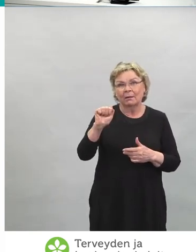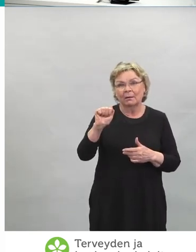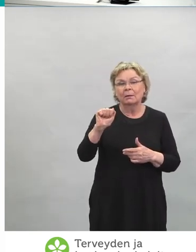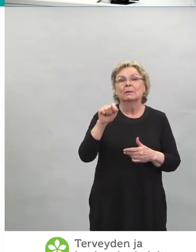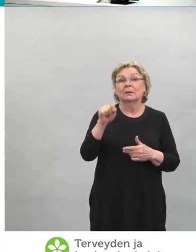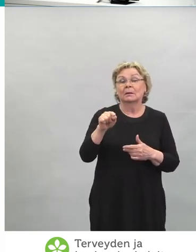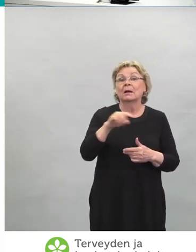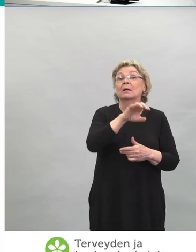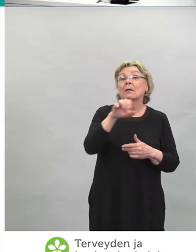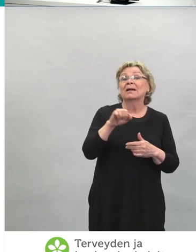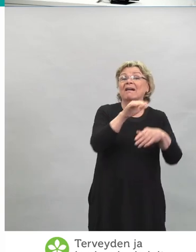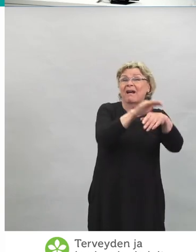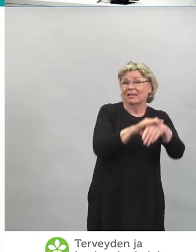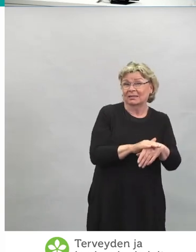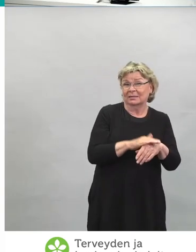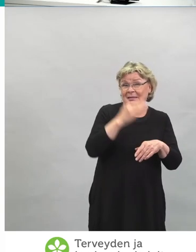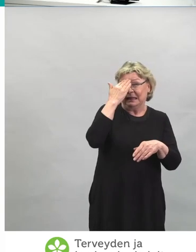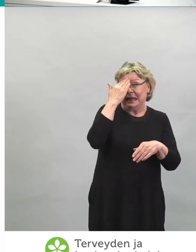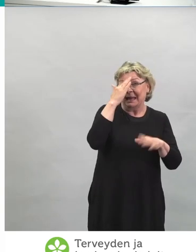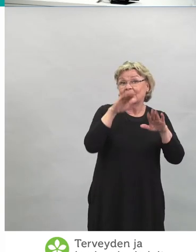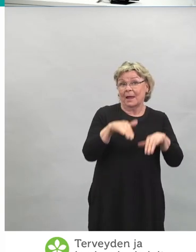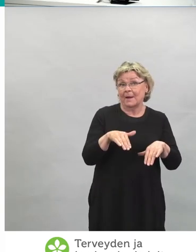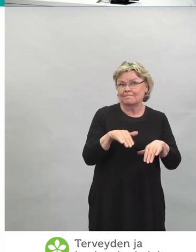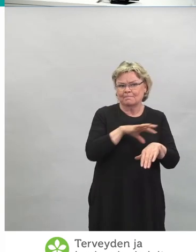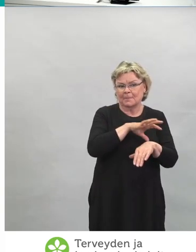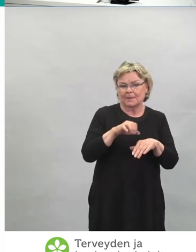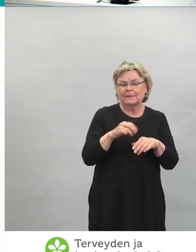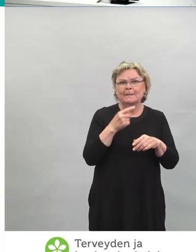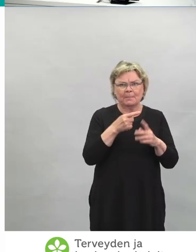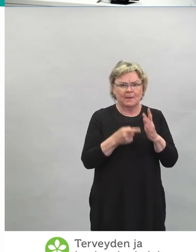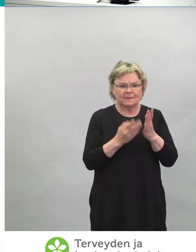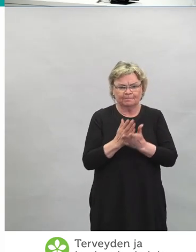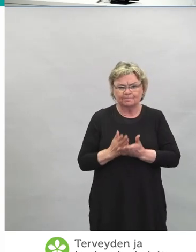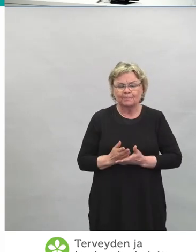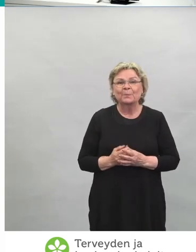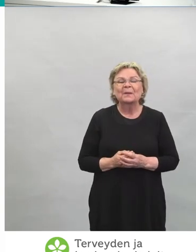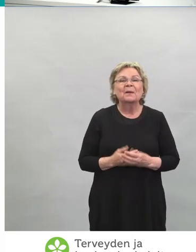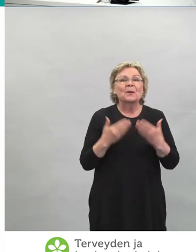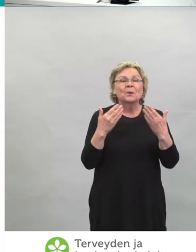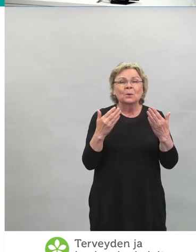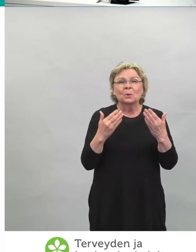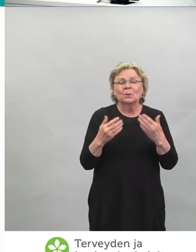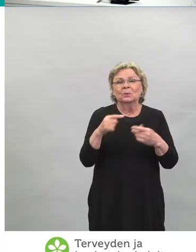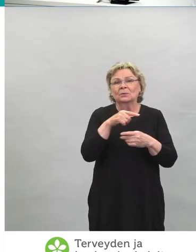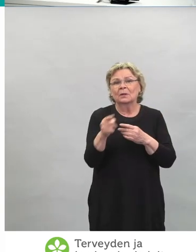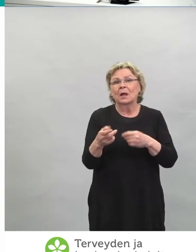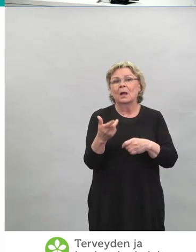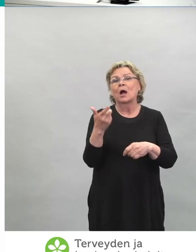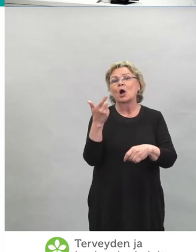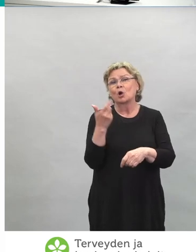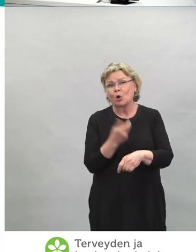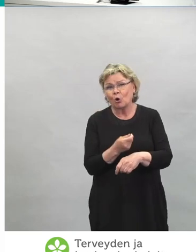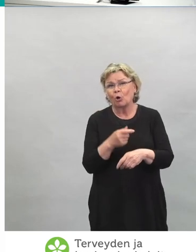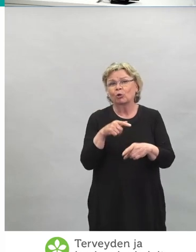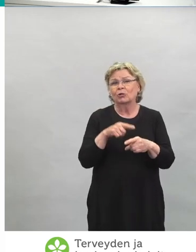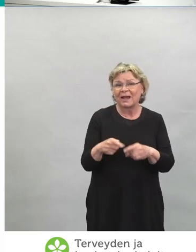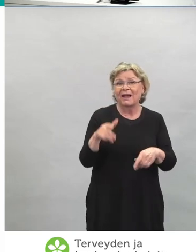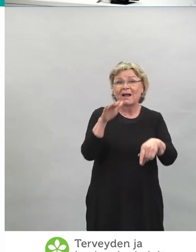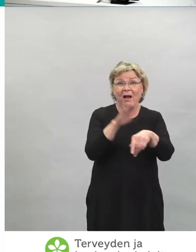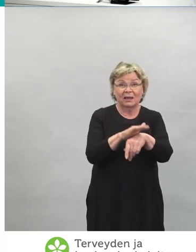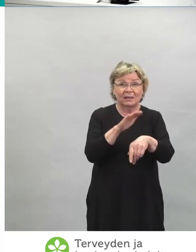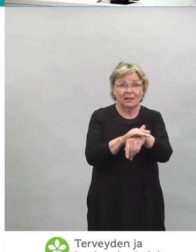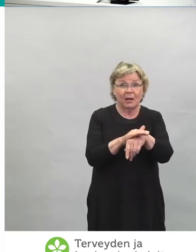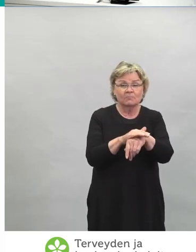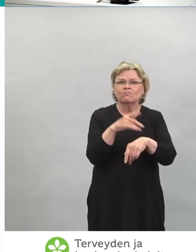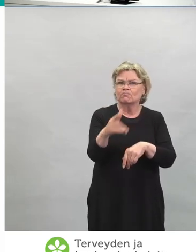tiedetään. Eli tässä nyt sitten rokotehaitoista on ilmoitettu meille todella